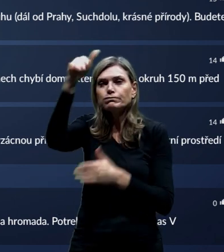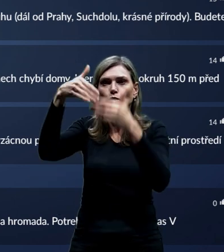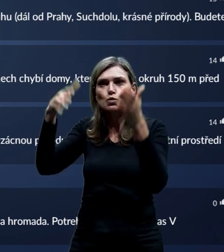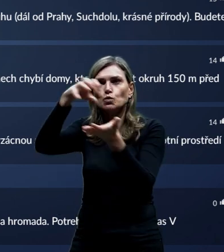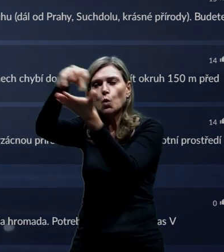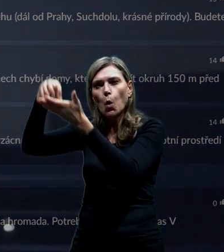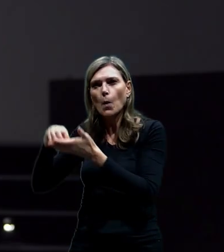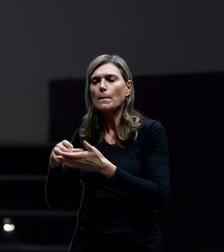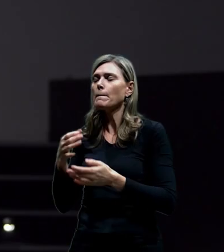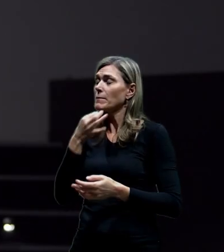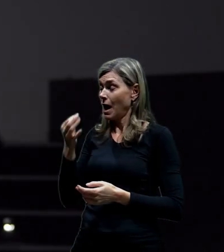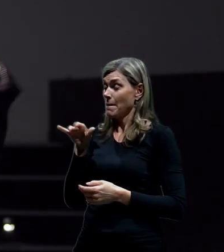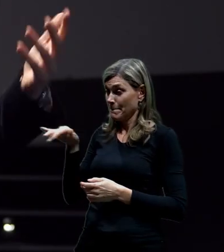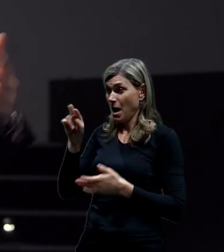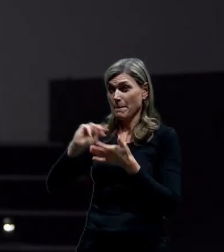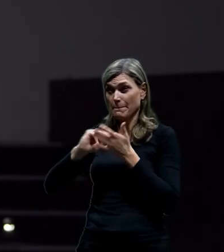vedení severnížní